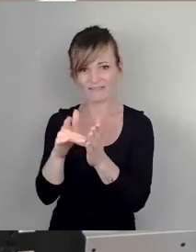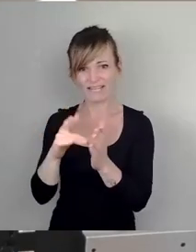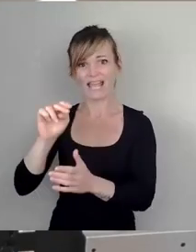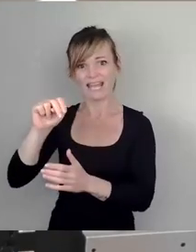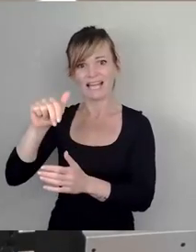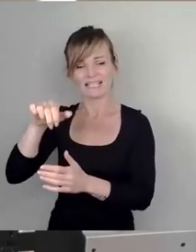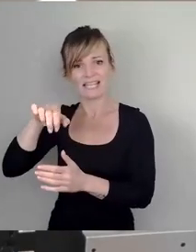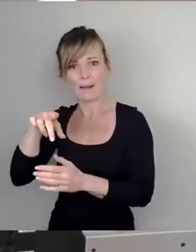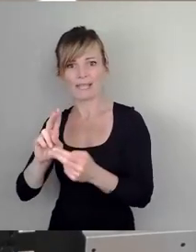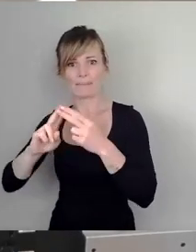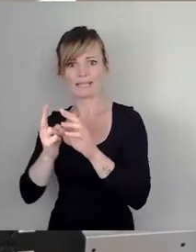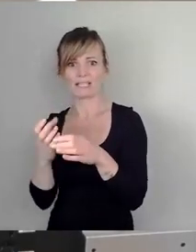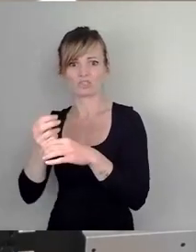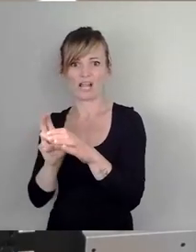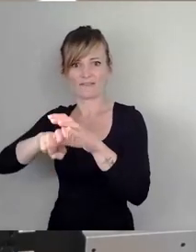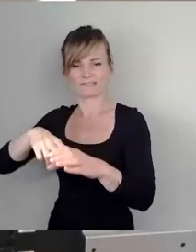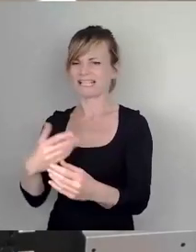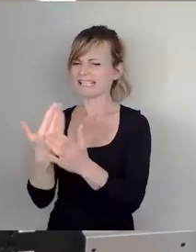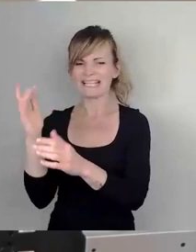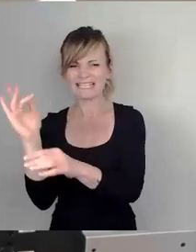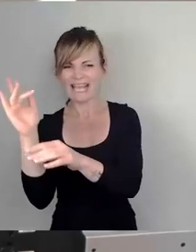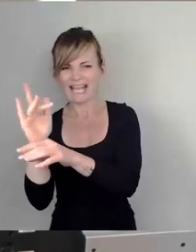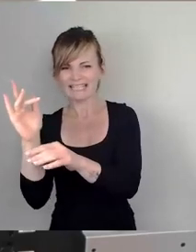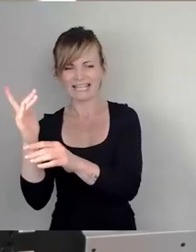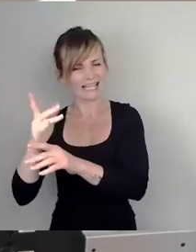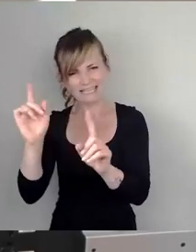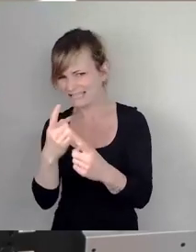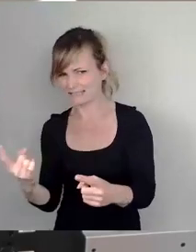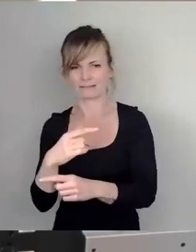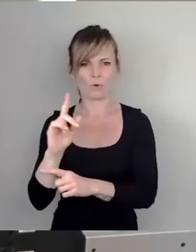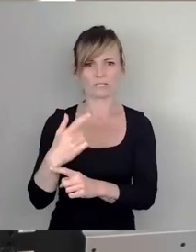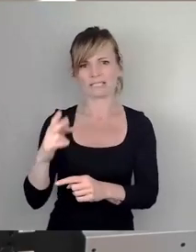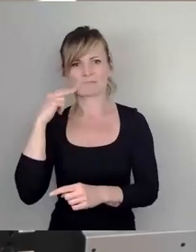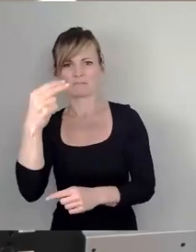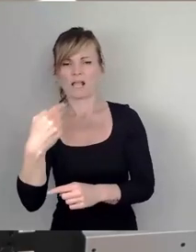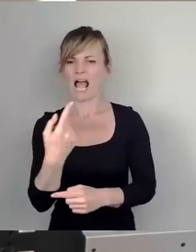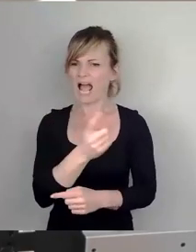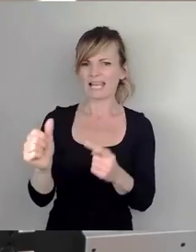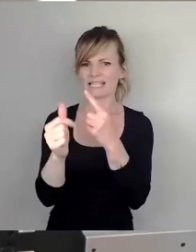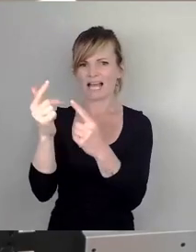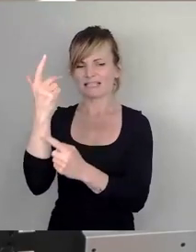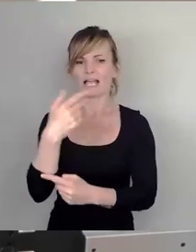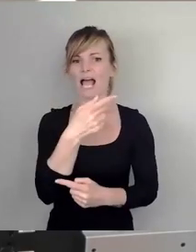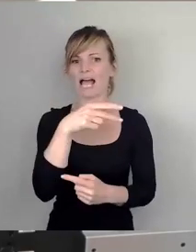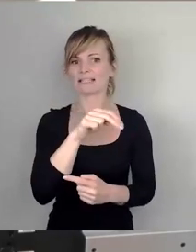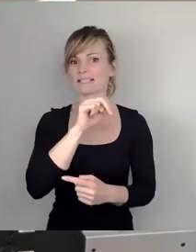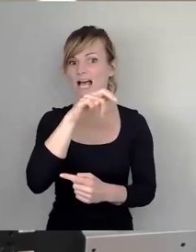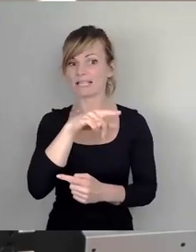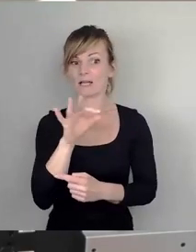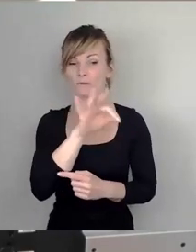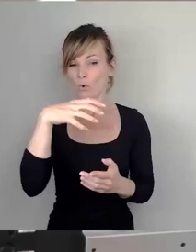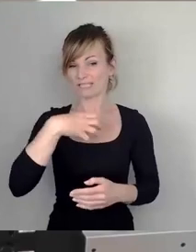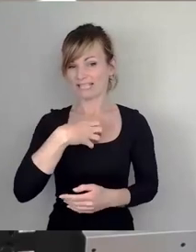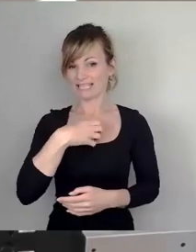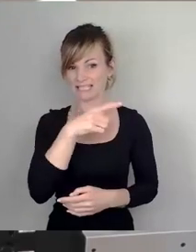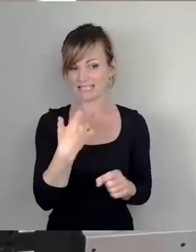-Mitgliedschaft von Herrn Nadler vehement dagegen, diese Straßenbenennung zu machen Und haben alles andere, was Hans Nadler für diese Stadt getan hat, das